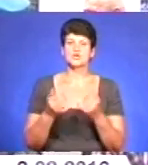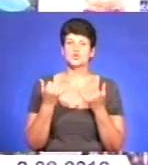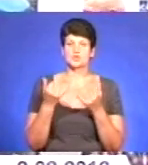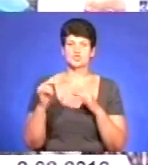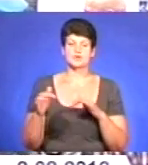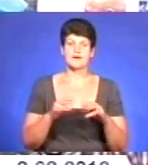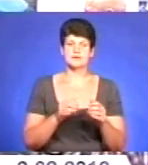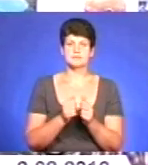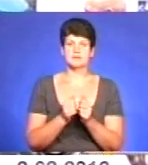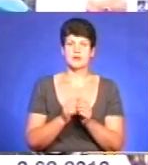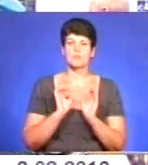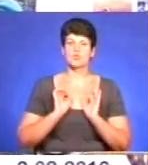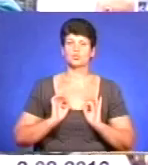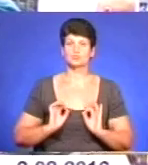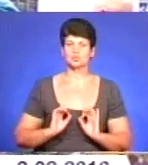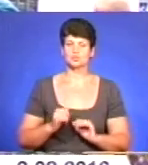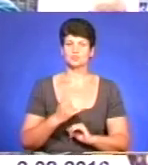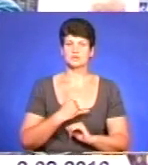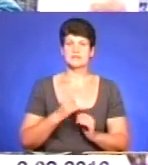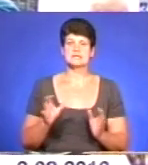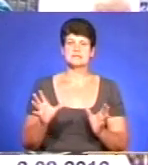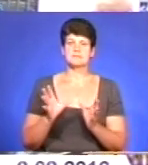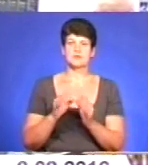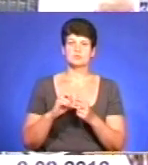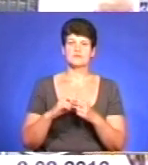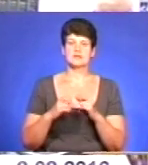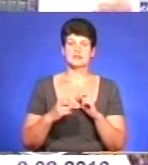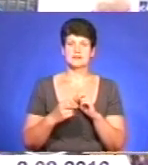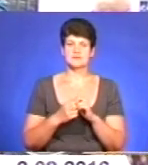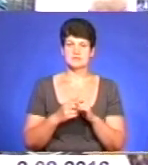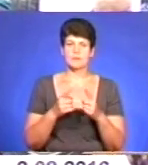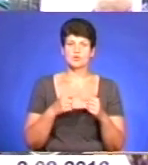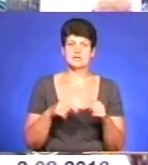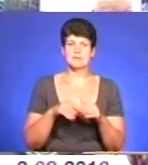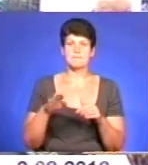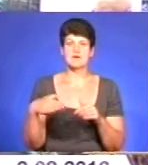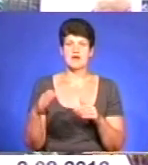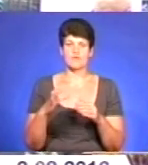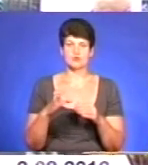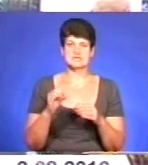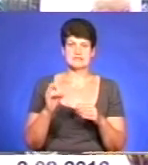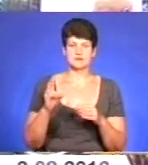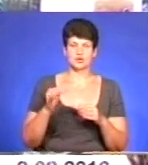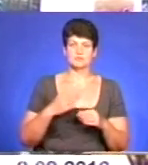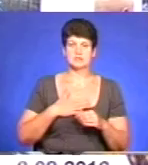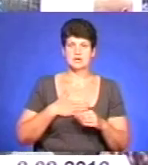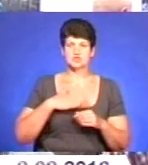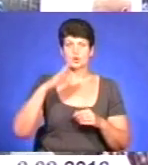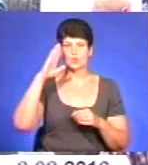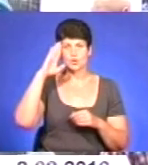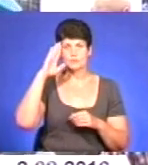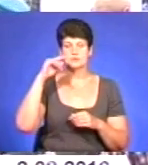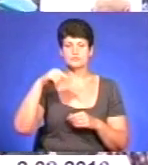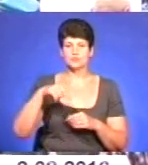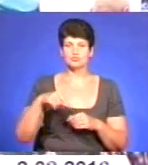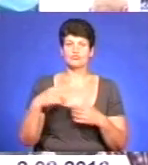під прокуратурою у нас спільно з Франківським осередком правого сектора, тому, що наших хлопців тут вони